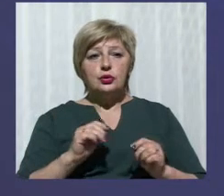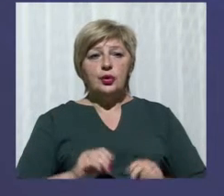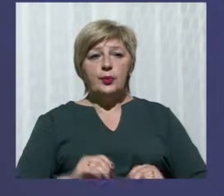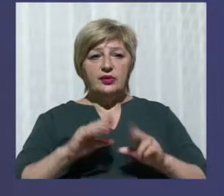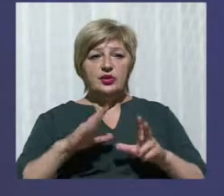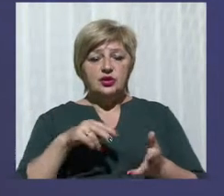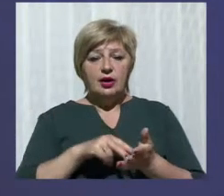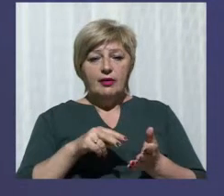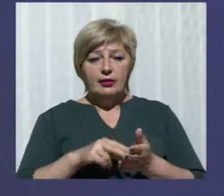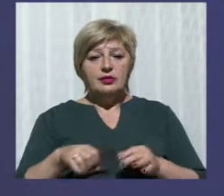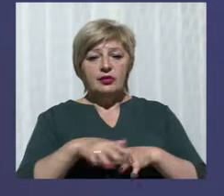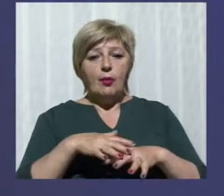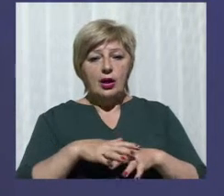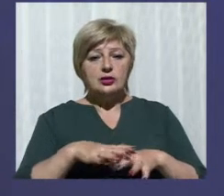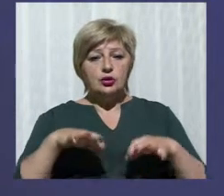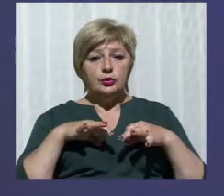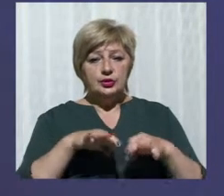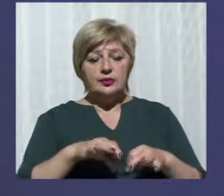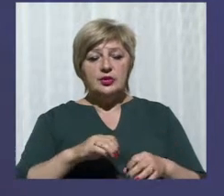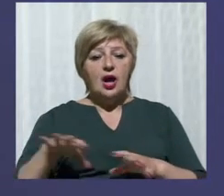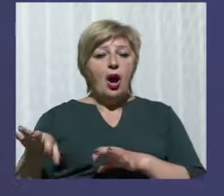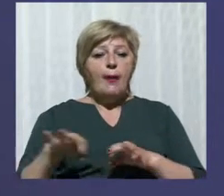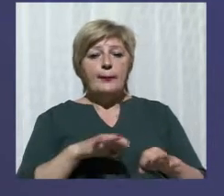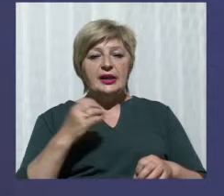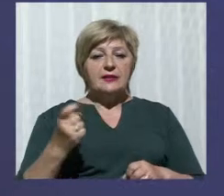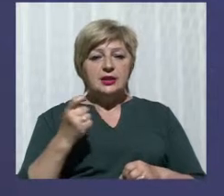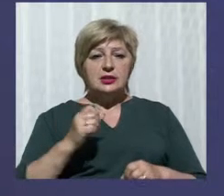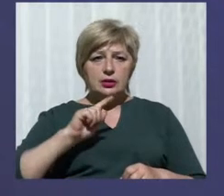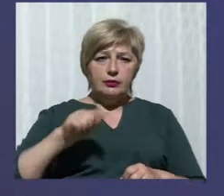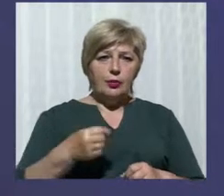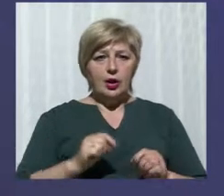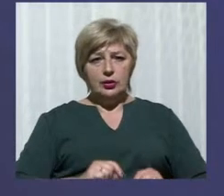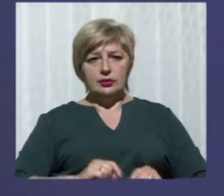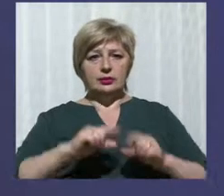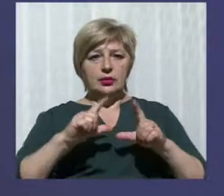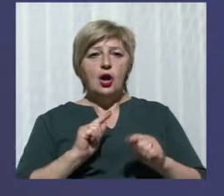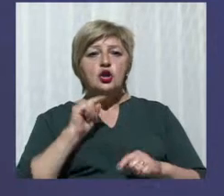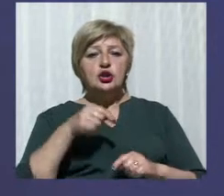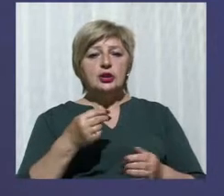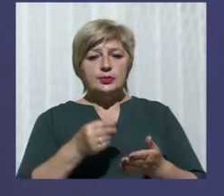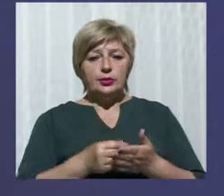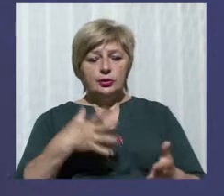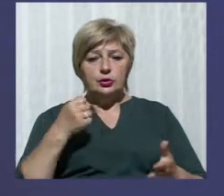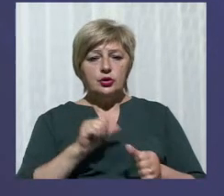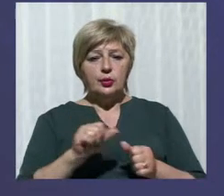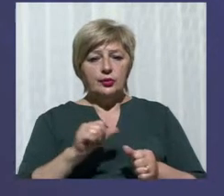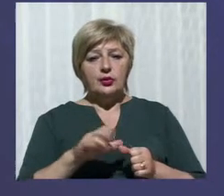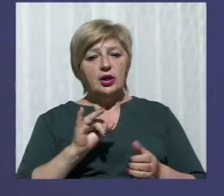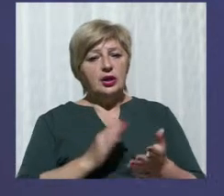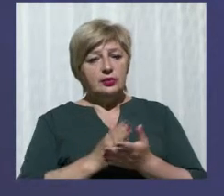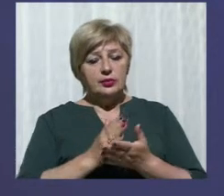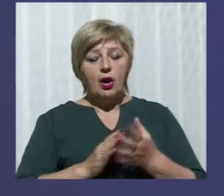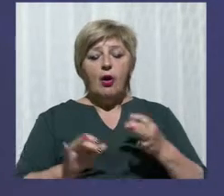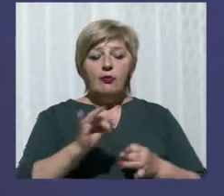проїзду у громадському транспорті. Перевізники вимагають збільшити ціну через подорожчання пального та обслуговування. В